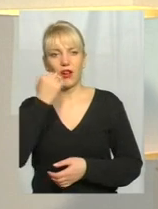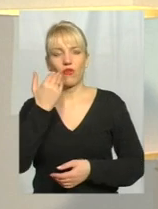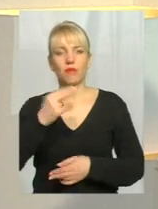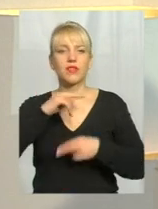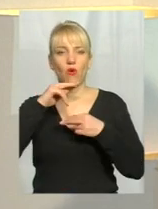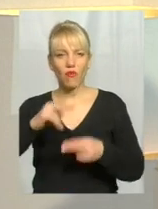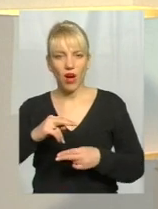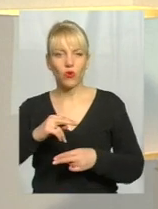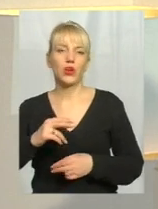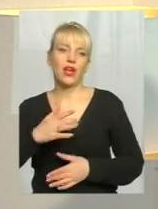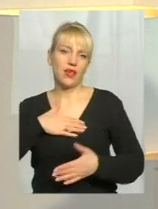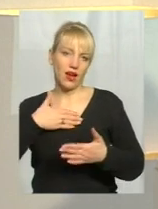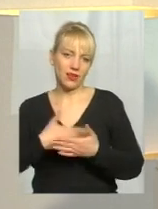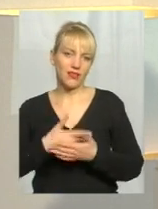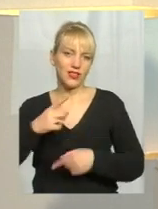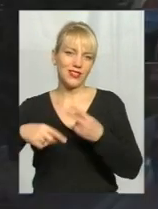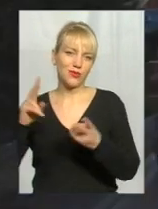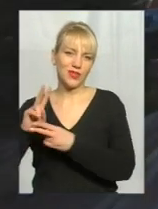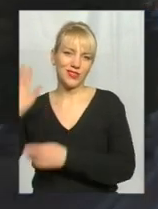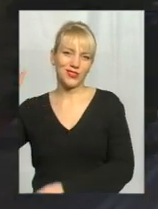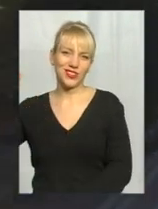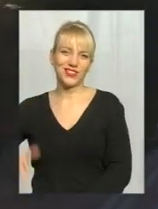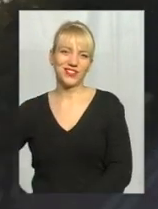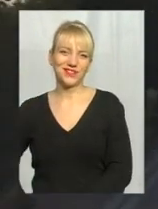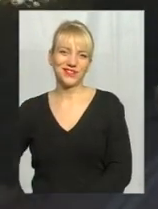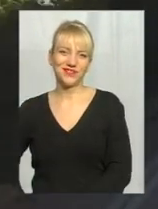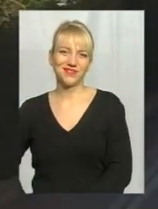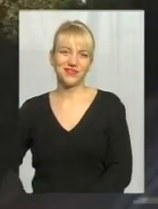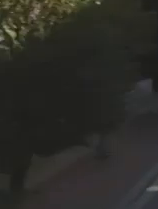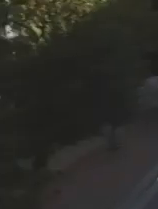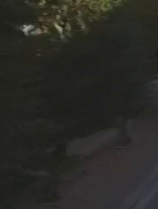дякую за увагу і активність. Побачимось! Дякую